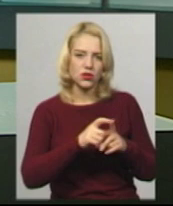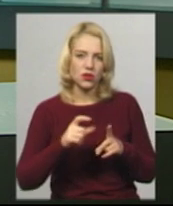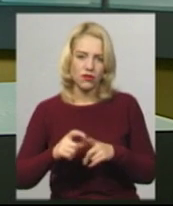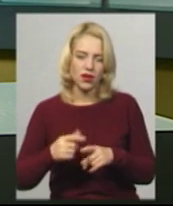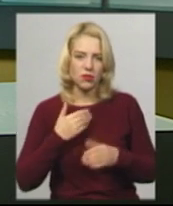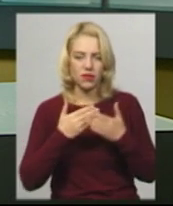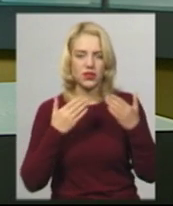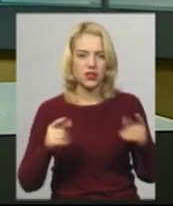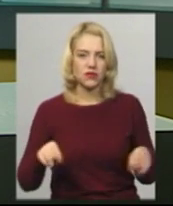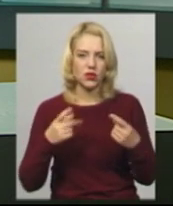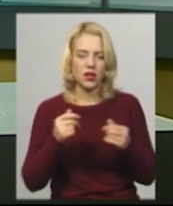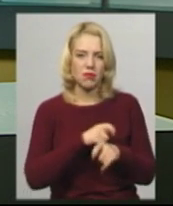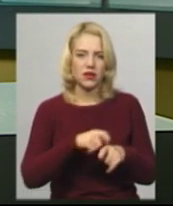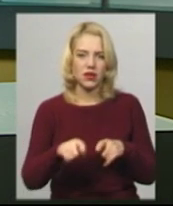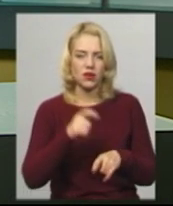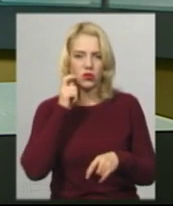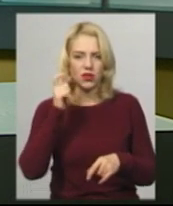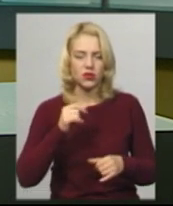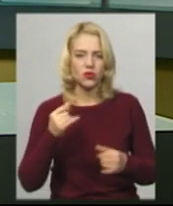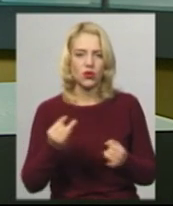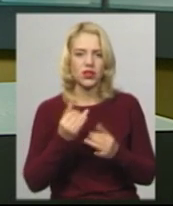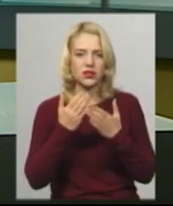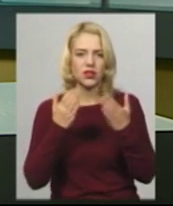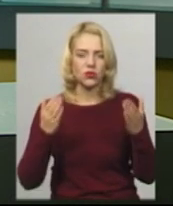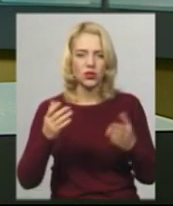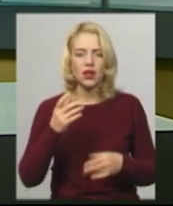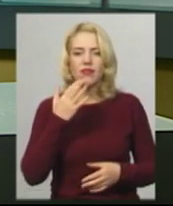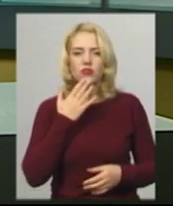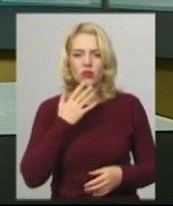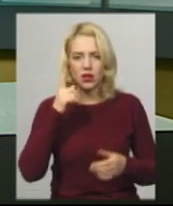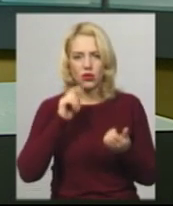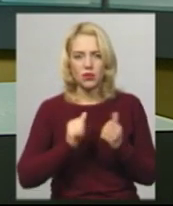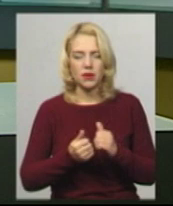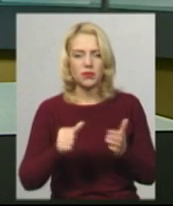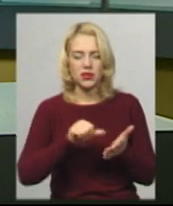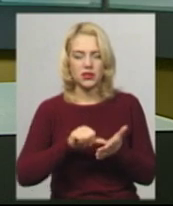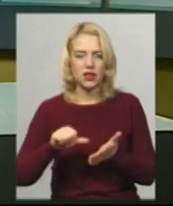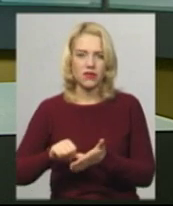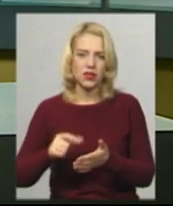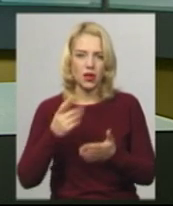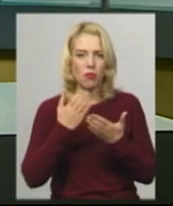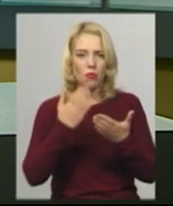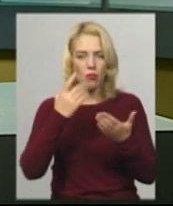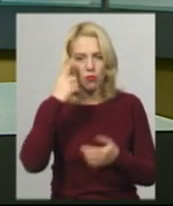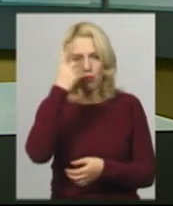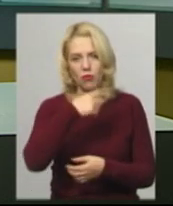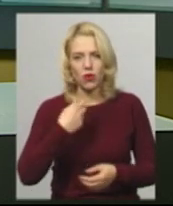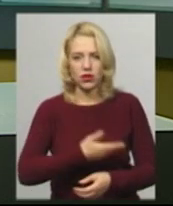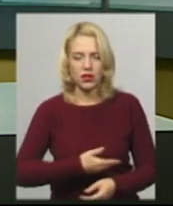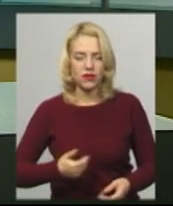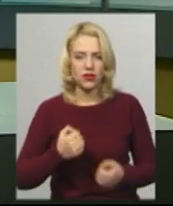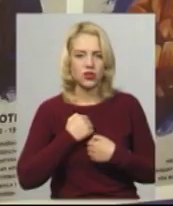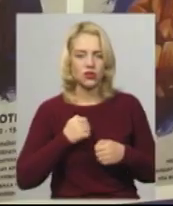виставка створена на матеріалах Українського інституту національної пам'яті. Зокрема, представлено портрети відомих військових діячів